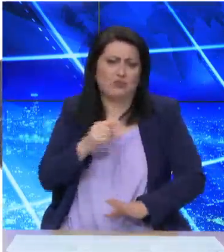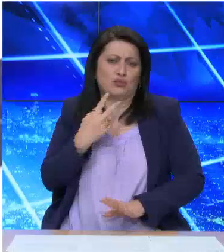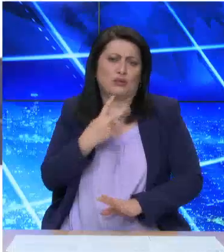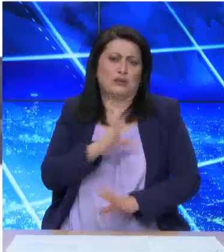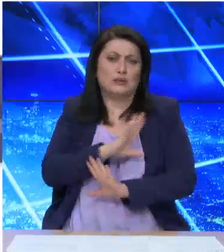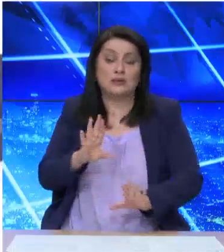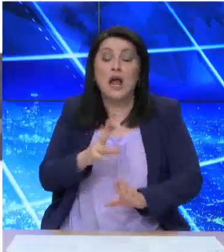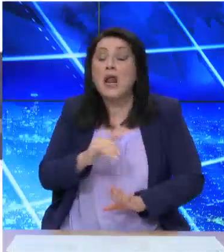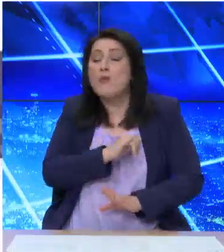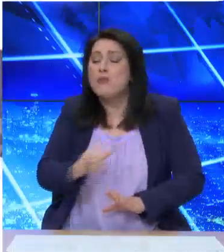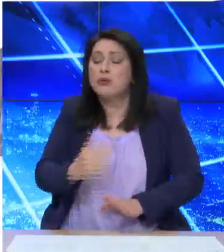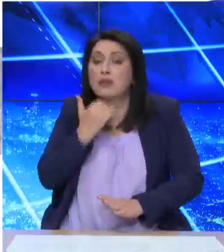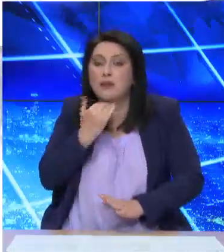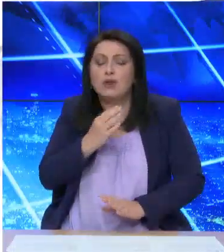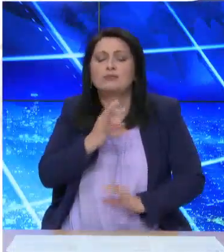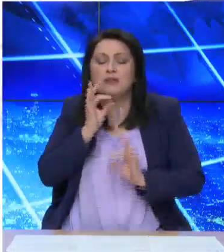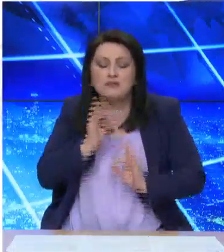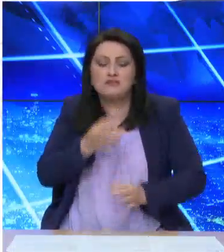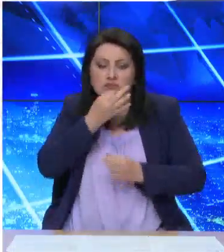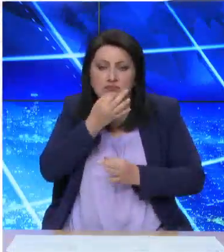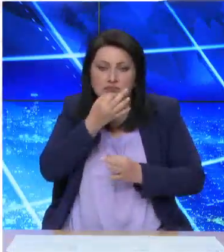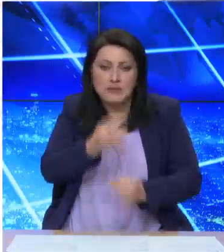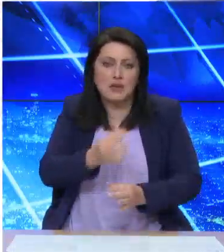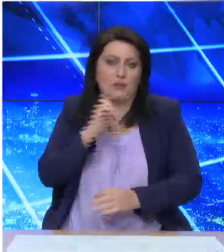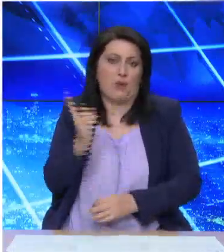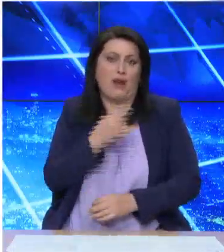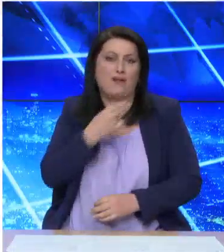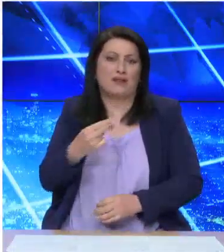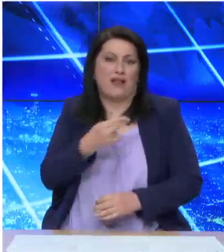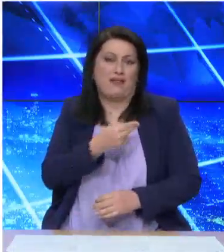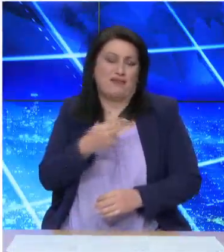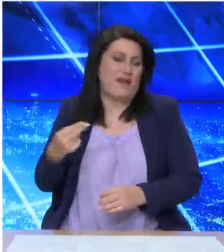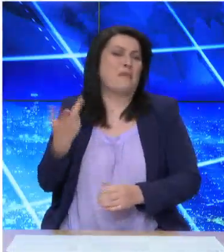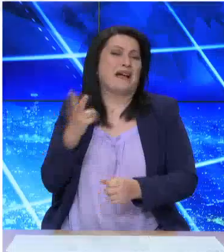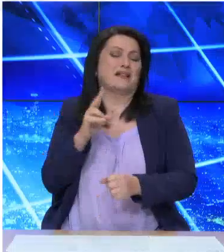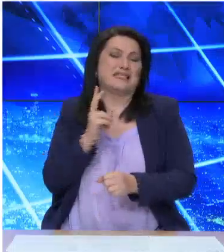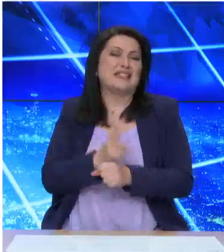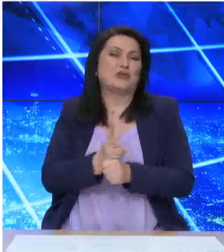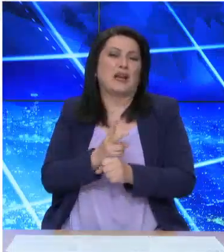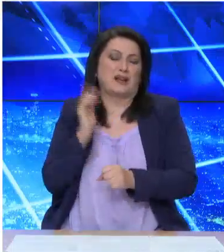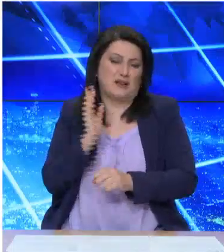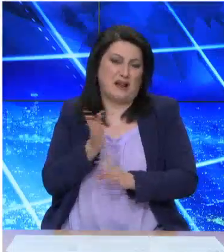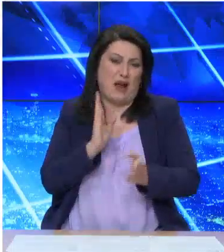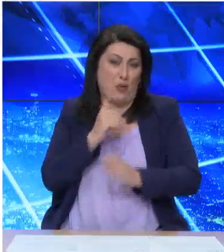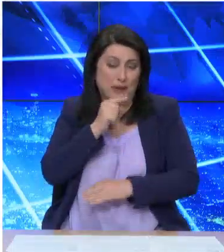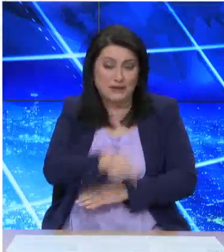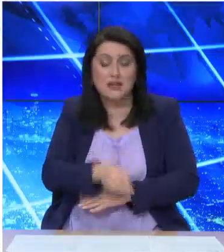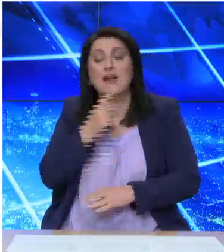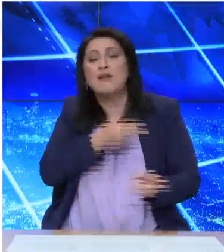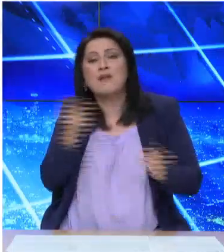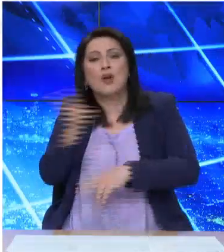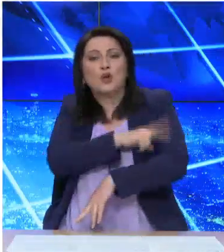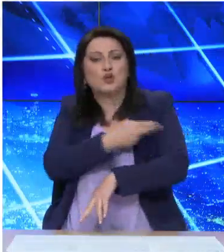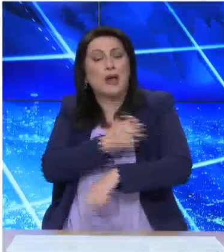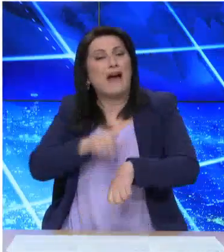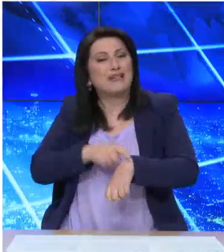όμως δεν είχε βρει τη δύναμη να καταγγείλει την σεξουαλική κακοποίηση. Το κορίτσι, το οποίο μεταφέρθηκε στο νοσοκομείο για νοσηλεία, βρίσκεται υπό